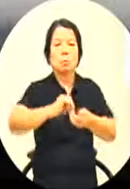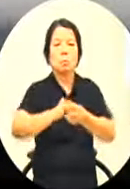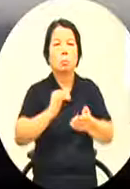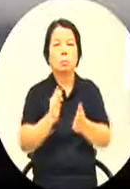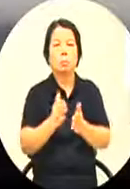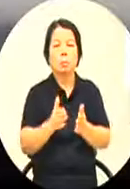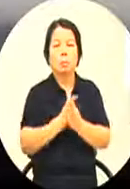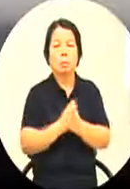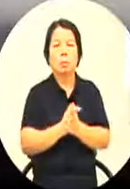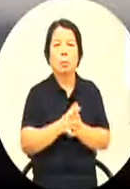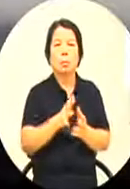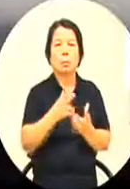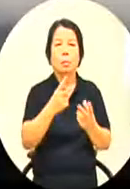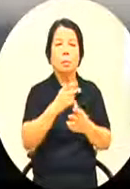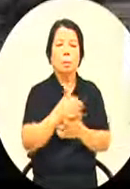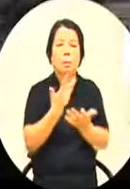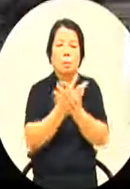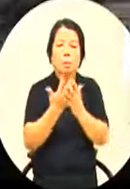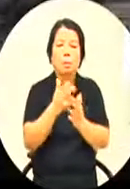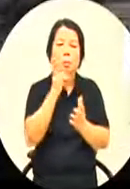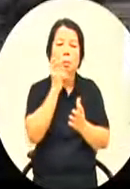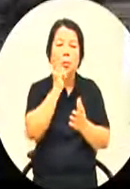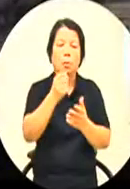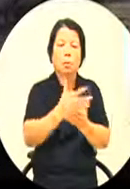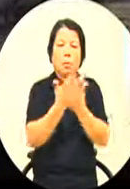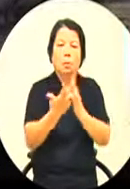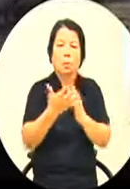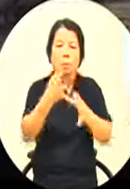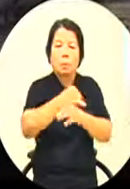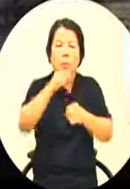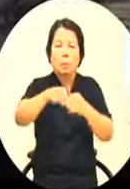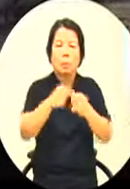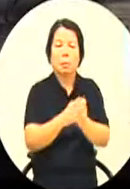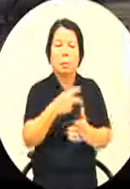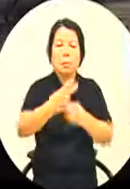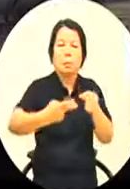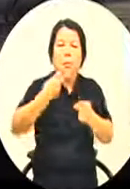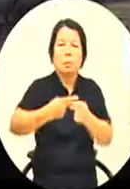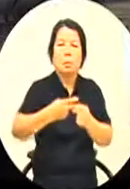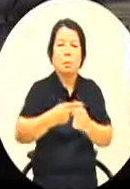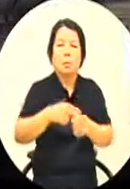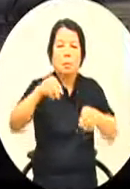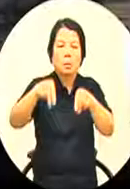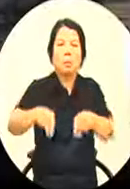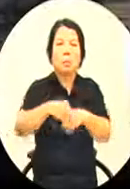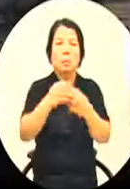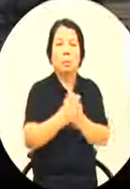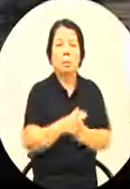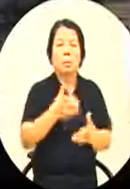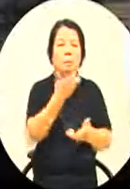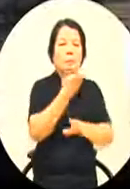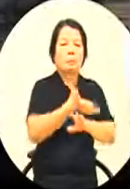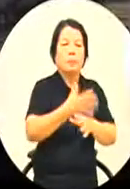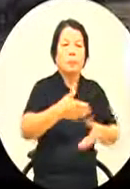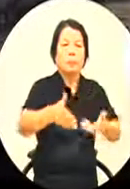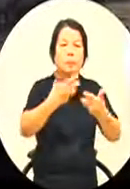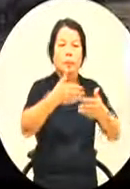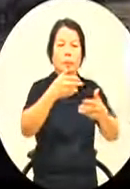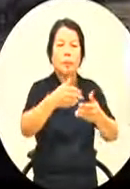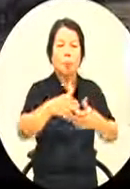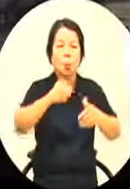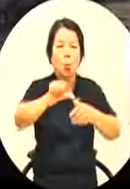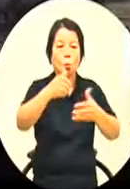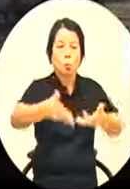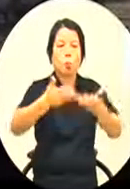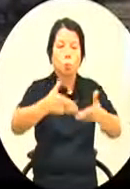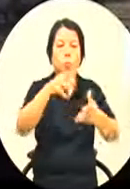艺术节两年绑到一次现在就可以跟武清合作可以在当地创作有些可以放在武清或放在哪里变成